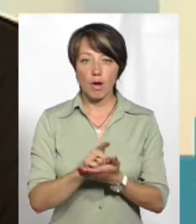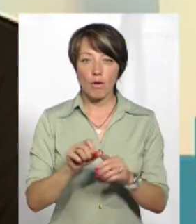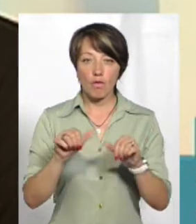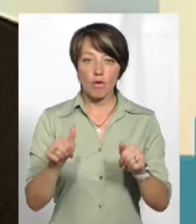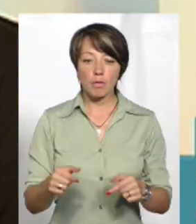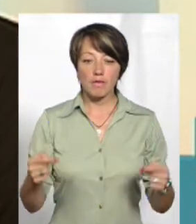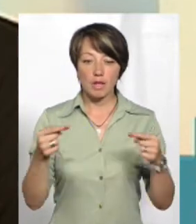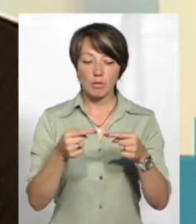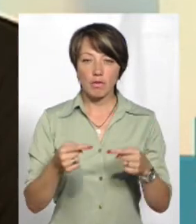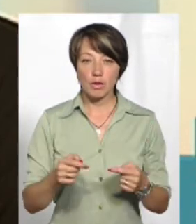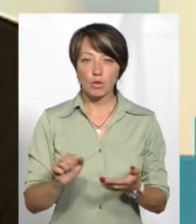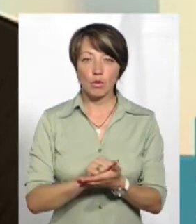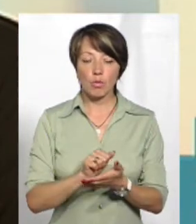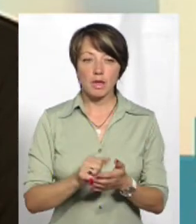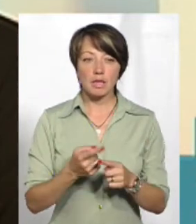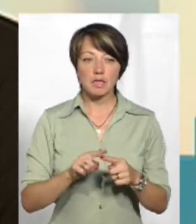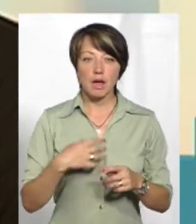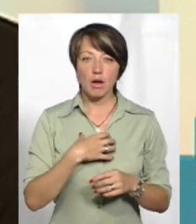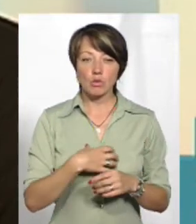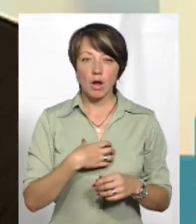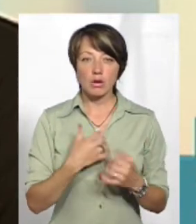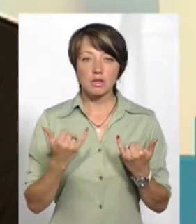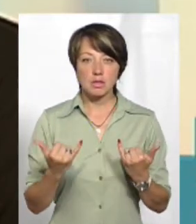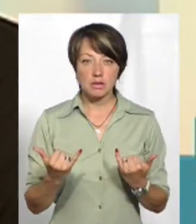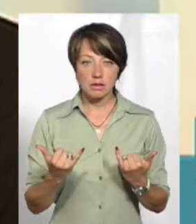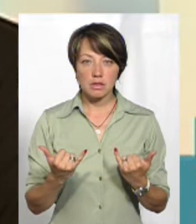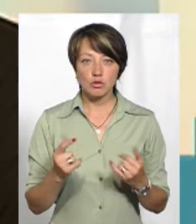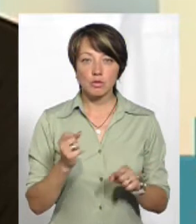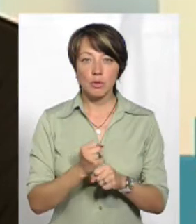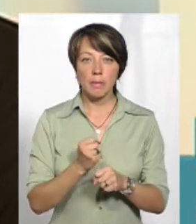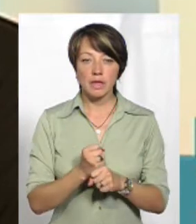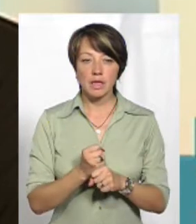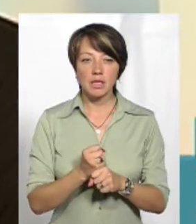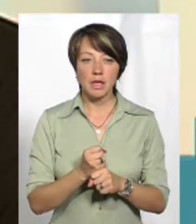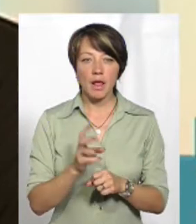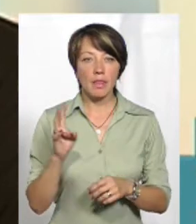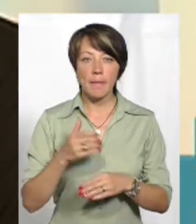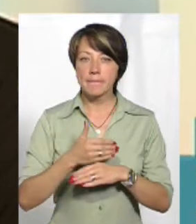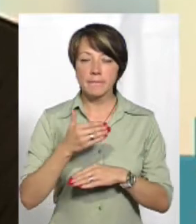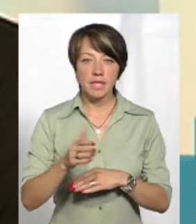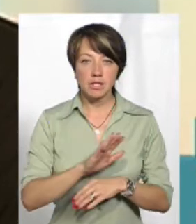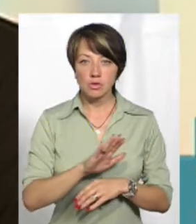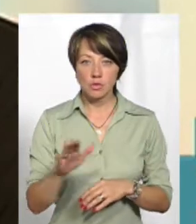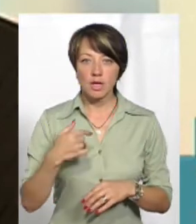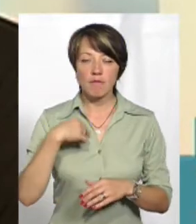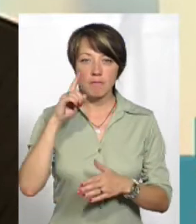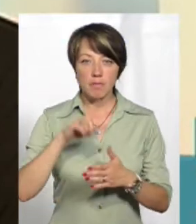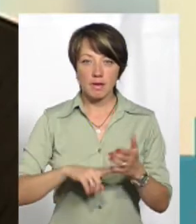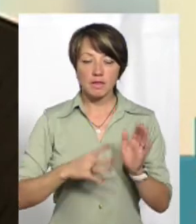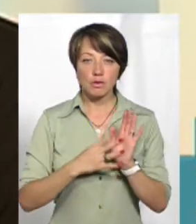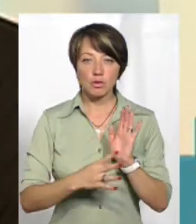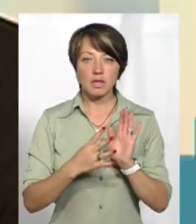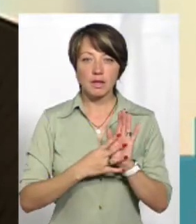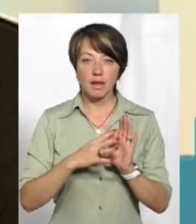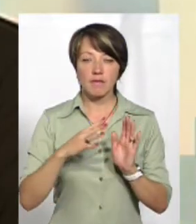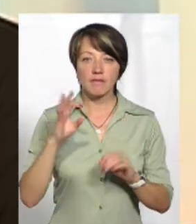відповідні документи. І це досить актуально. І зараз, сьогодні ще це зробити не пізно, тому що, ну, я переконую, що 99